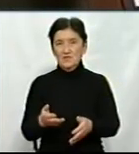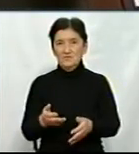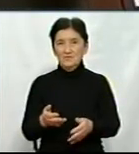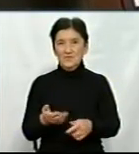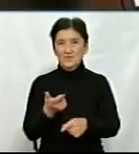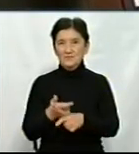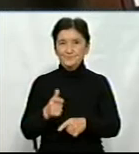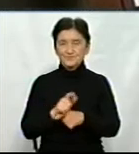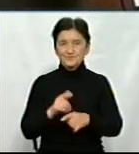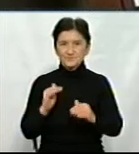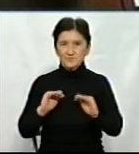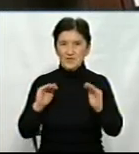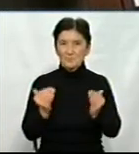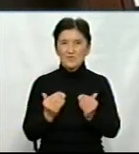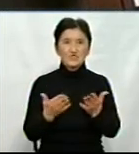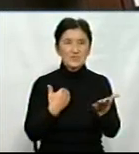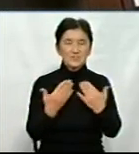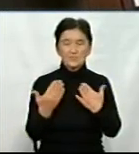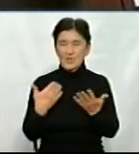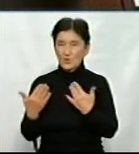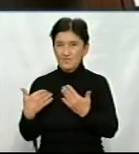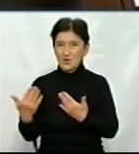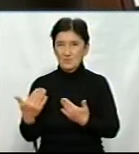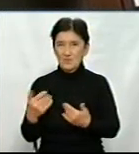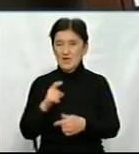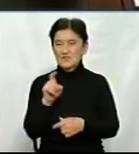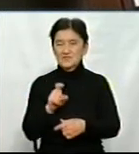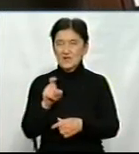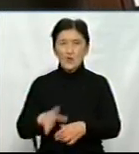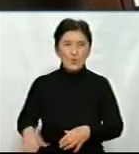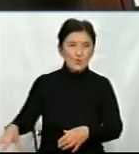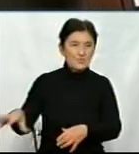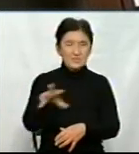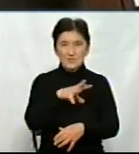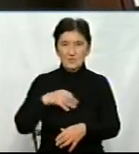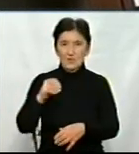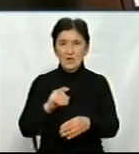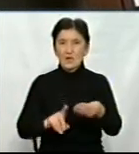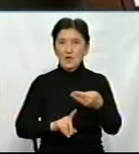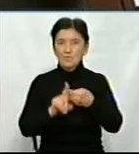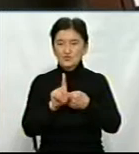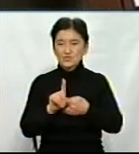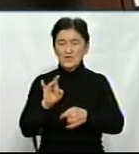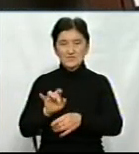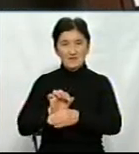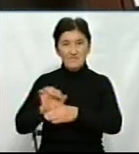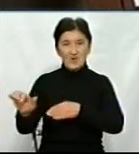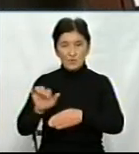набагато менше стало спілкування. Спілкування з усіма. Починаючи від виробників,